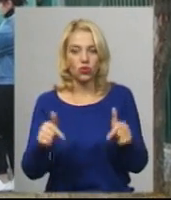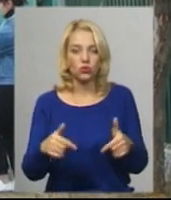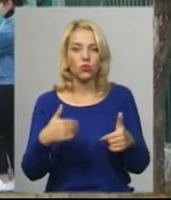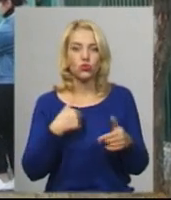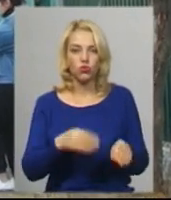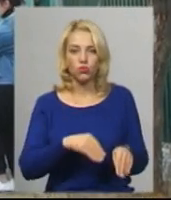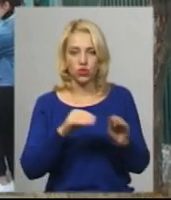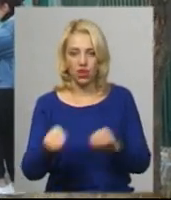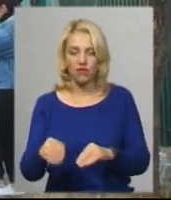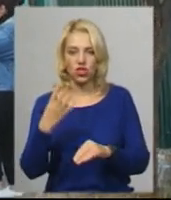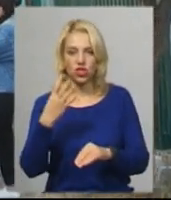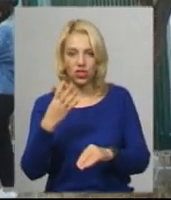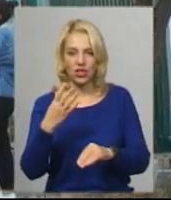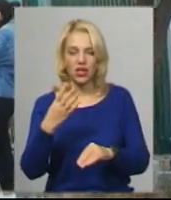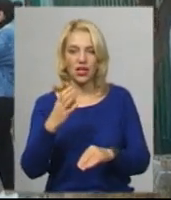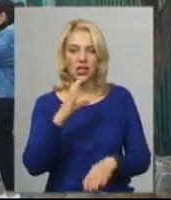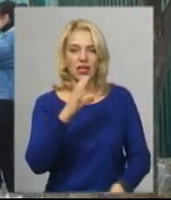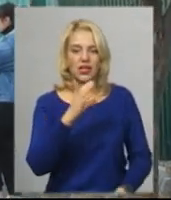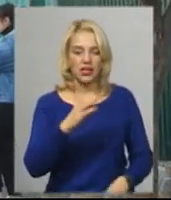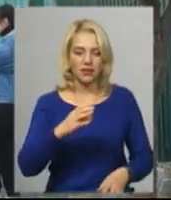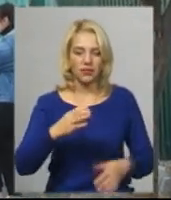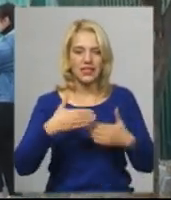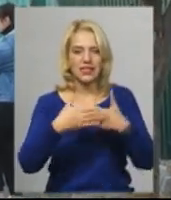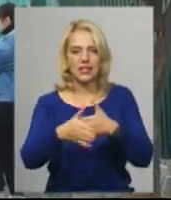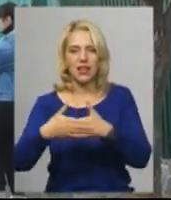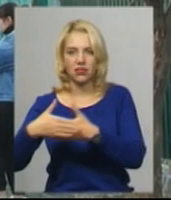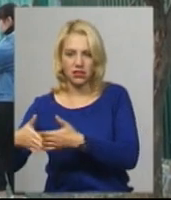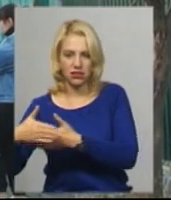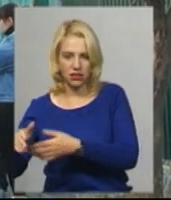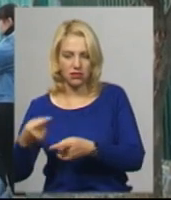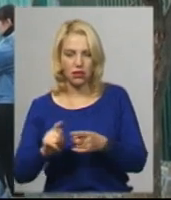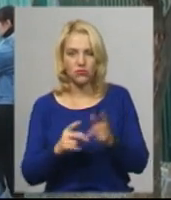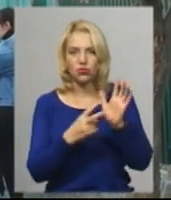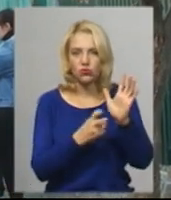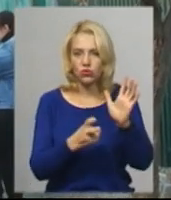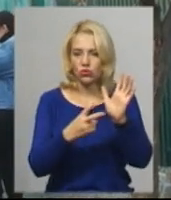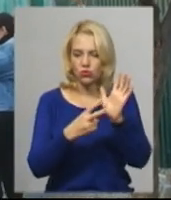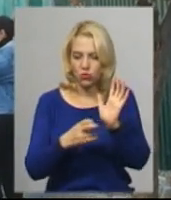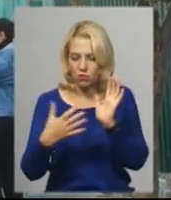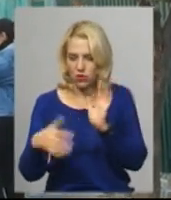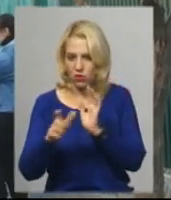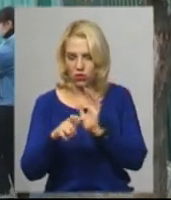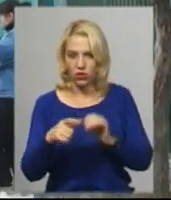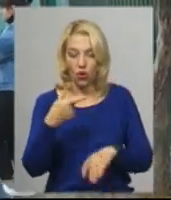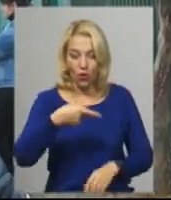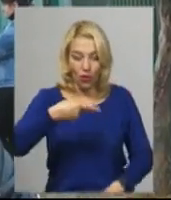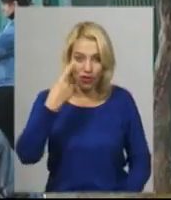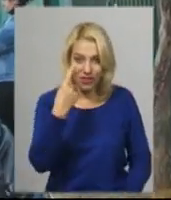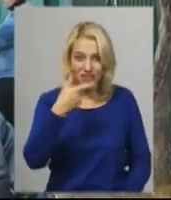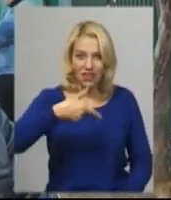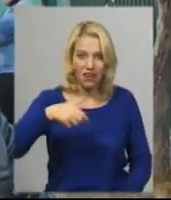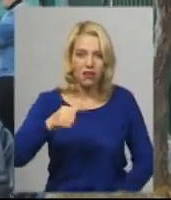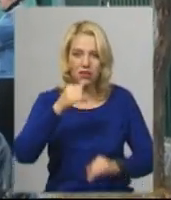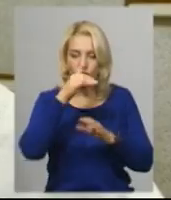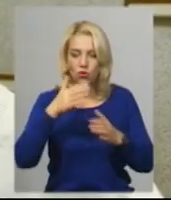поставити чотири секції. На чотирьох секціях, це приблизно, наш проєктант порахував, 850 людей. На одному гектарі не може проживати